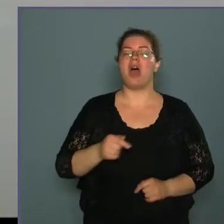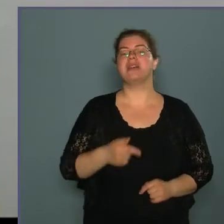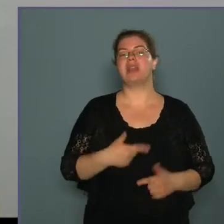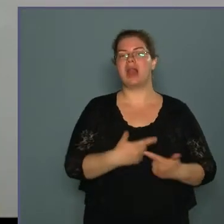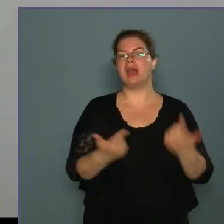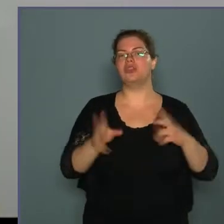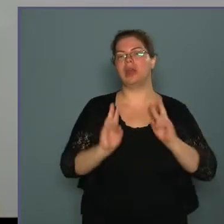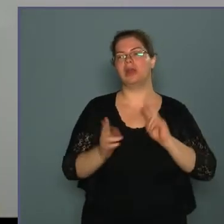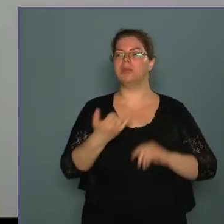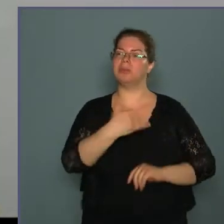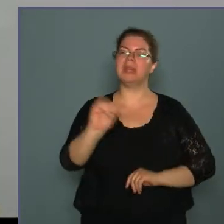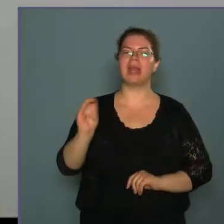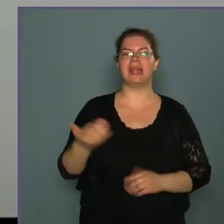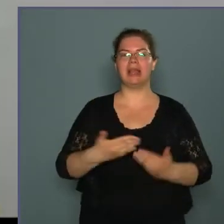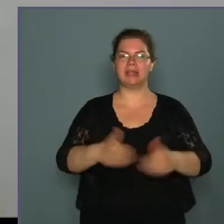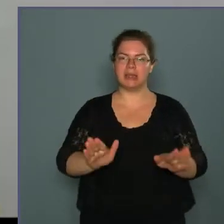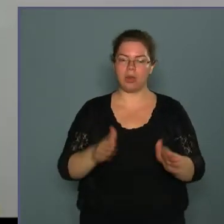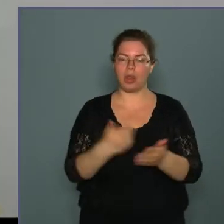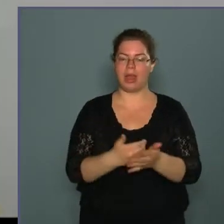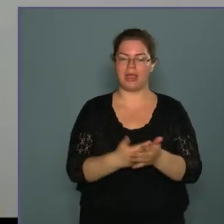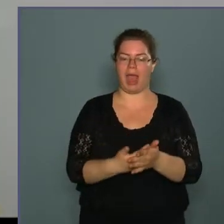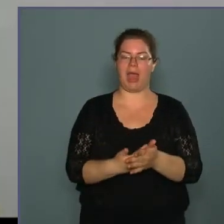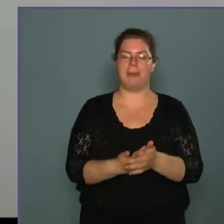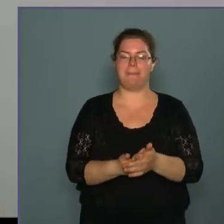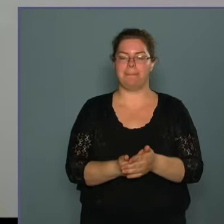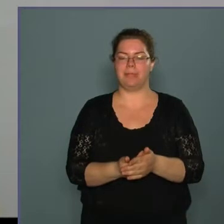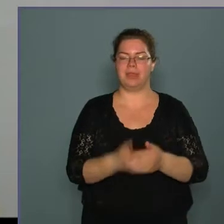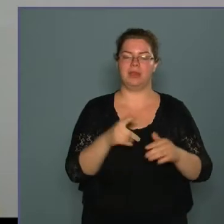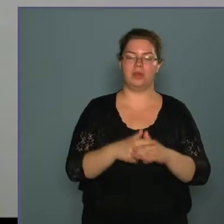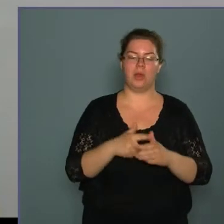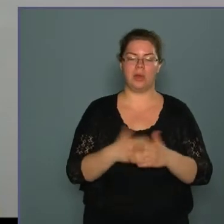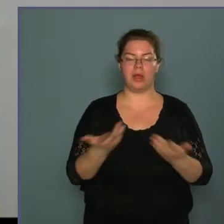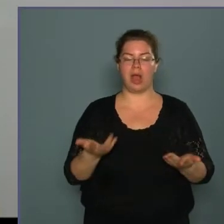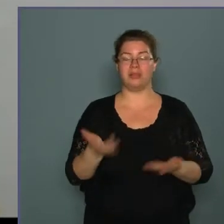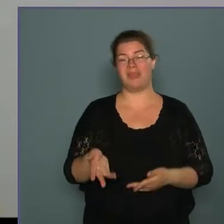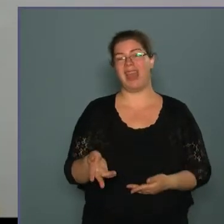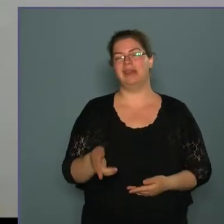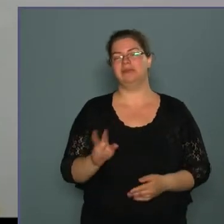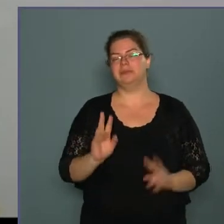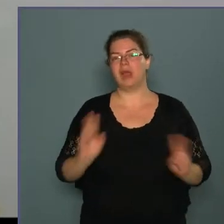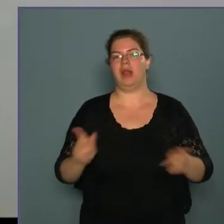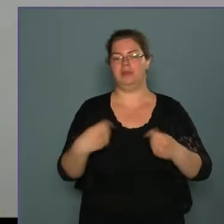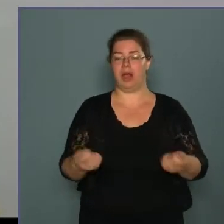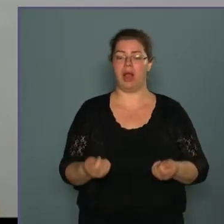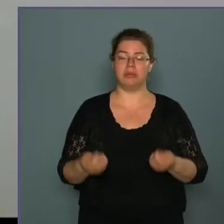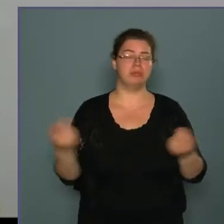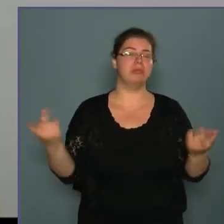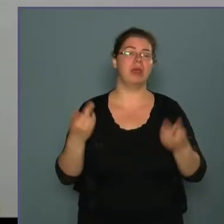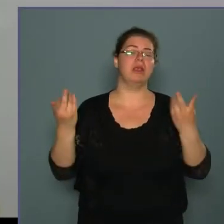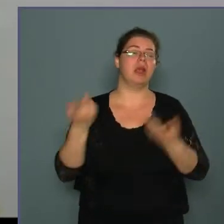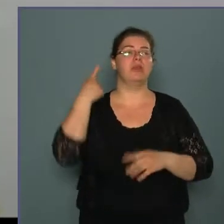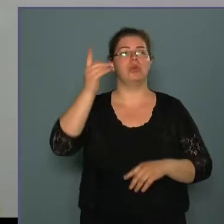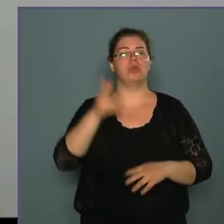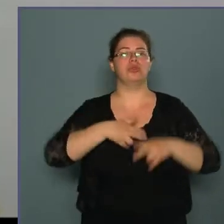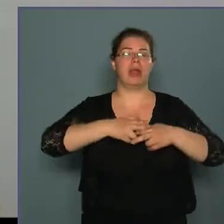lehetőséget, hogy ki mindenkinek nyitott legyen a dolog, azt meg muszáj volt megadni. Abba mindenféleképpen